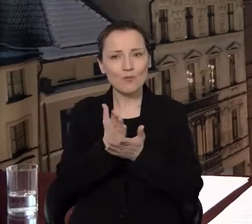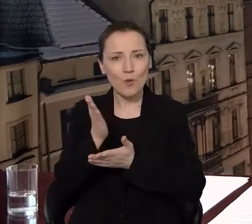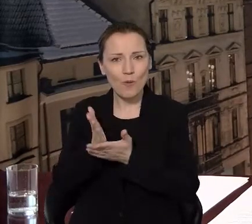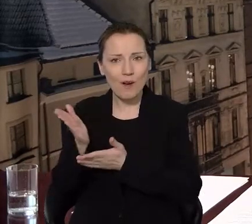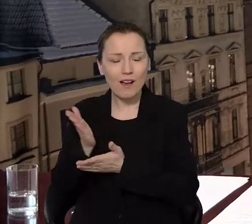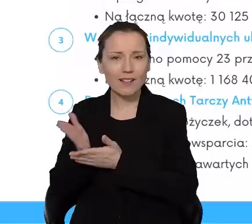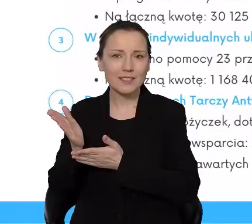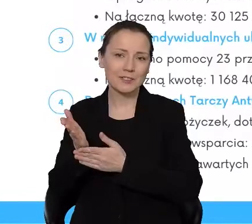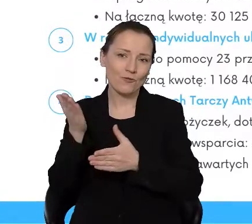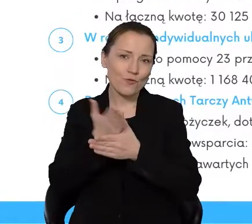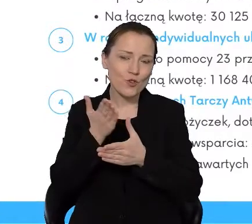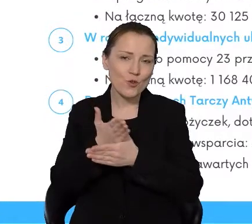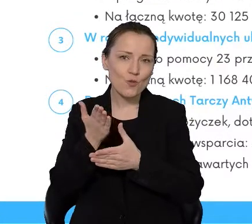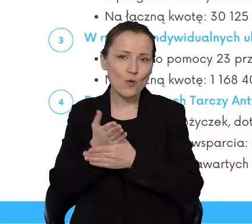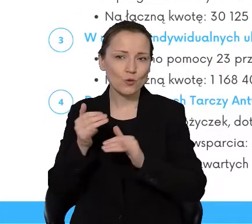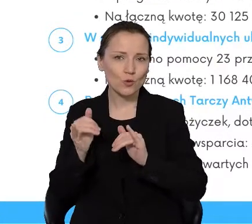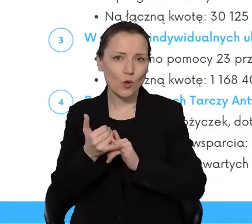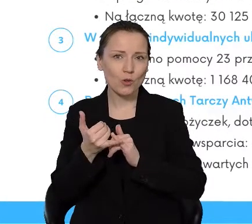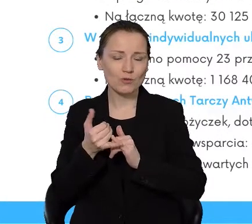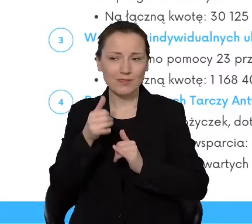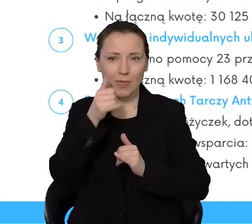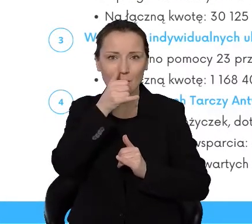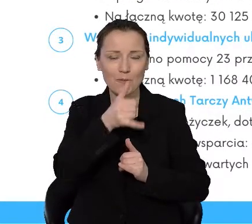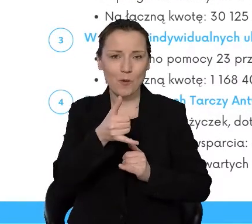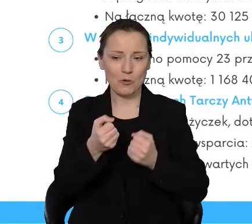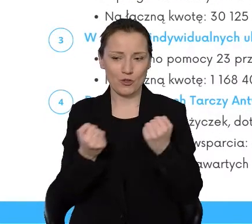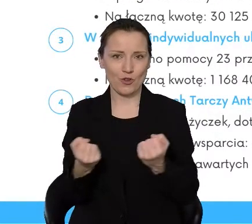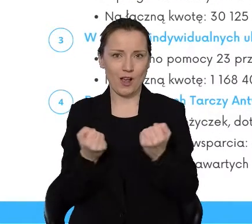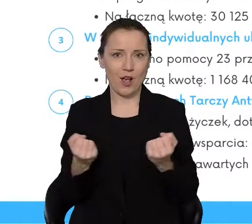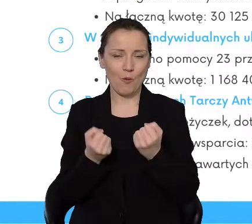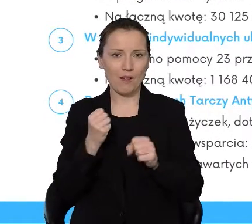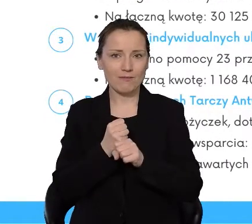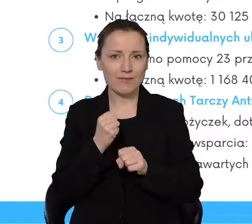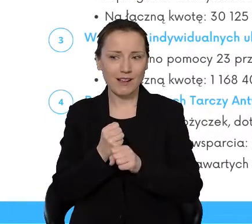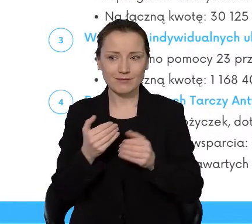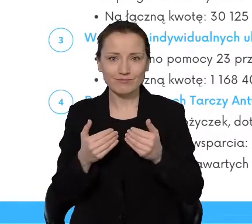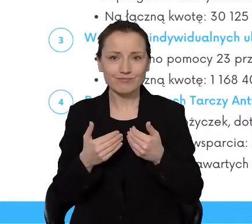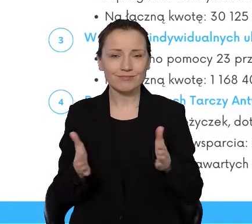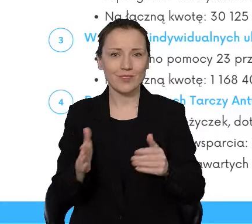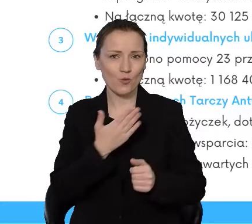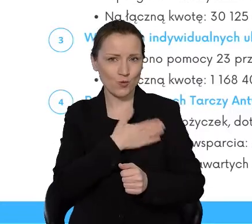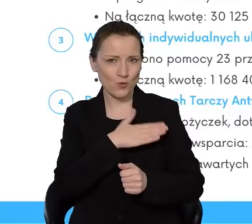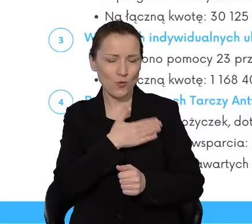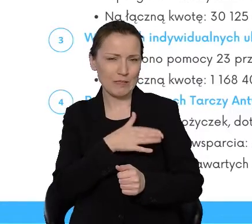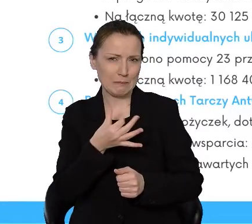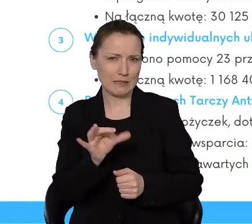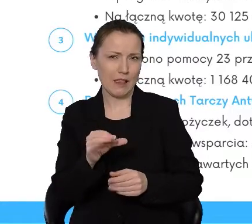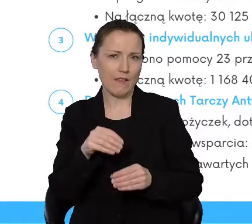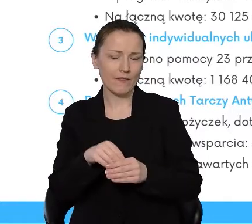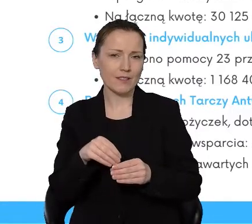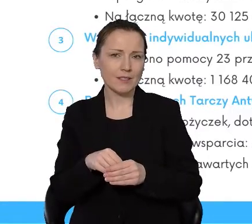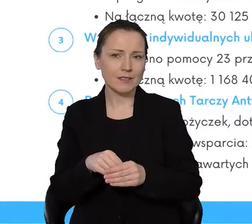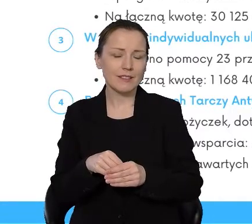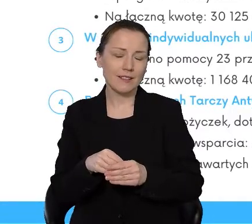przedsiębiorcom toruńskim, którzy nie mogli prowadzić działalności, szczególnie działalności usługowej. I te